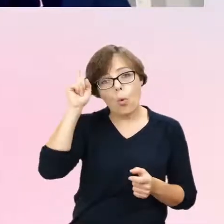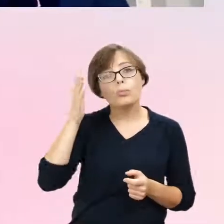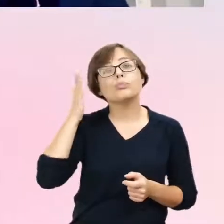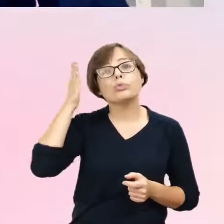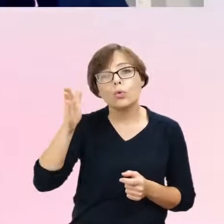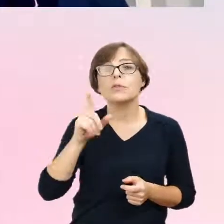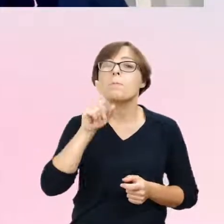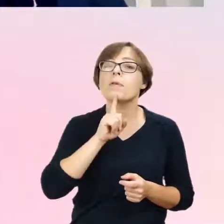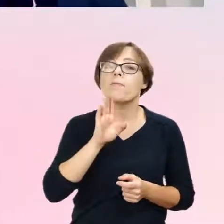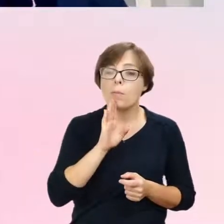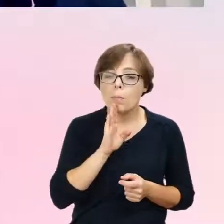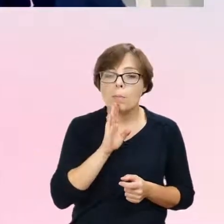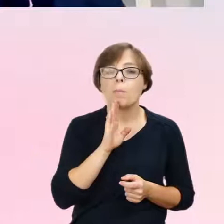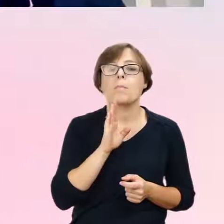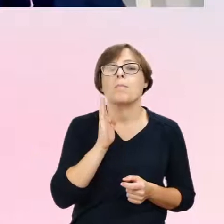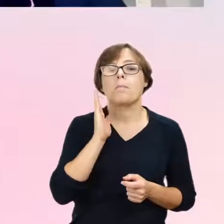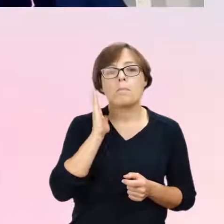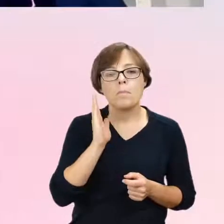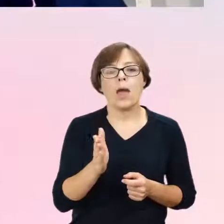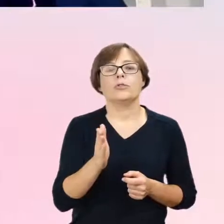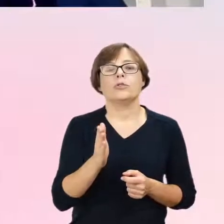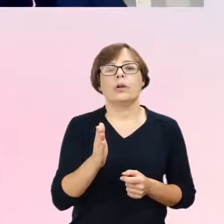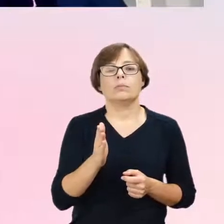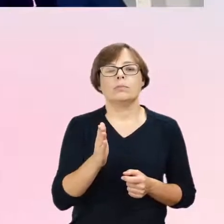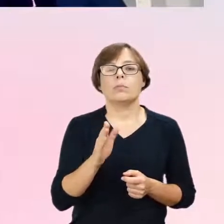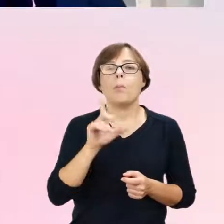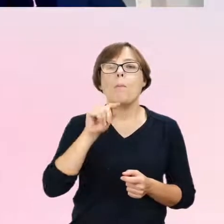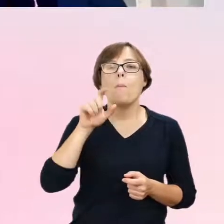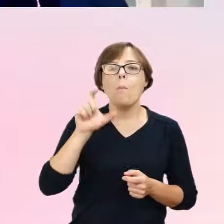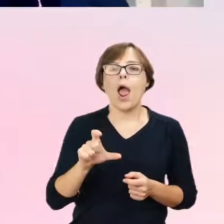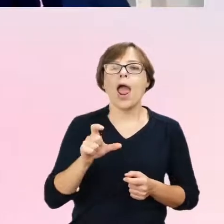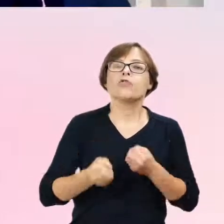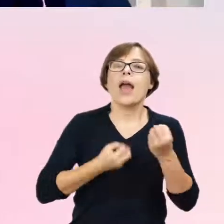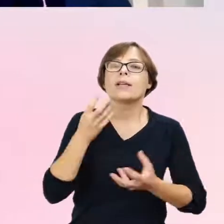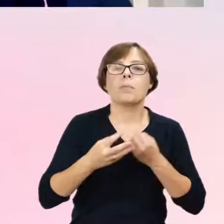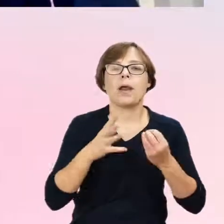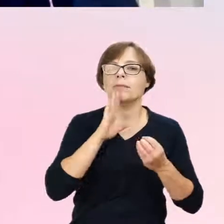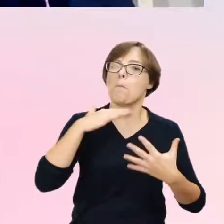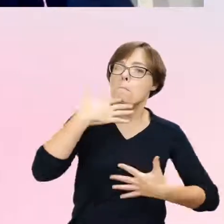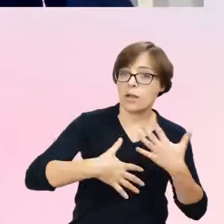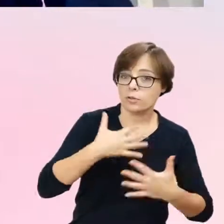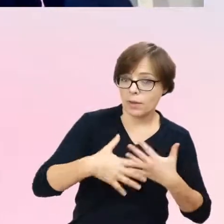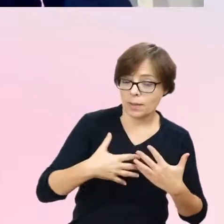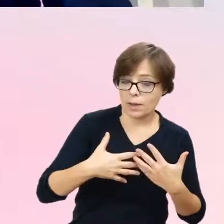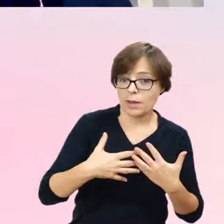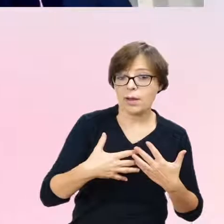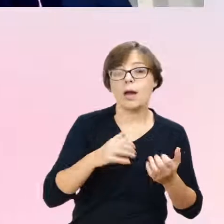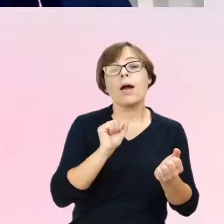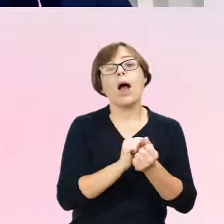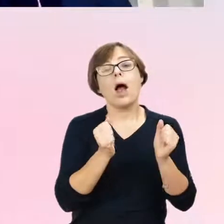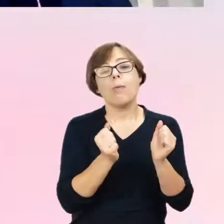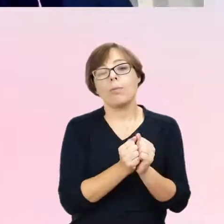albo będą się charakteryzować mieszaną ekspresją płci, albo ta waga przykładana do